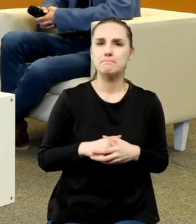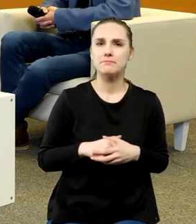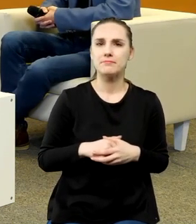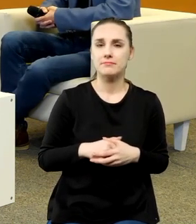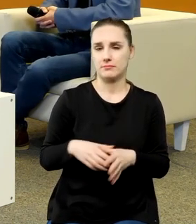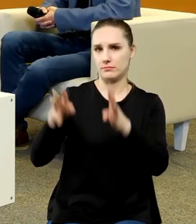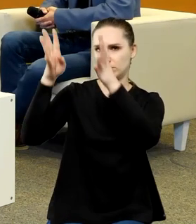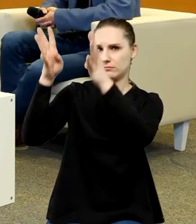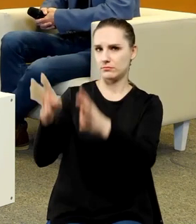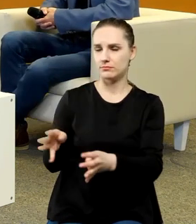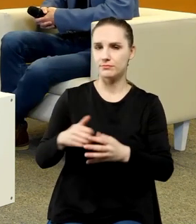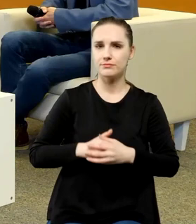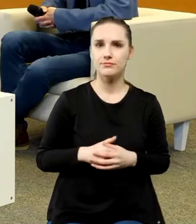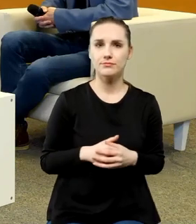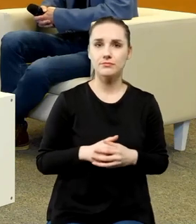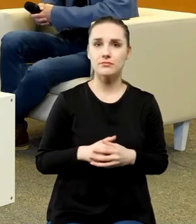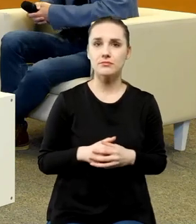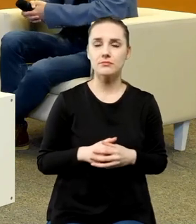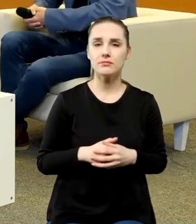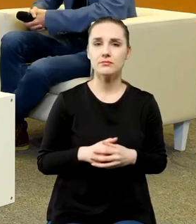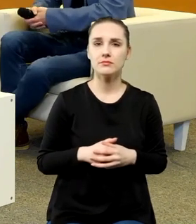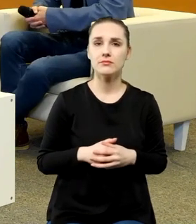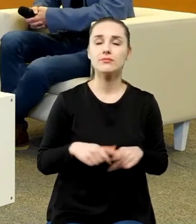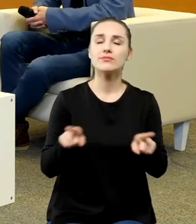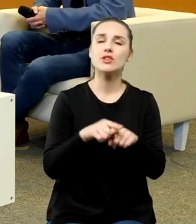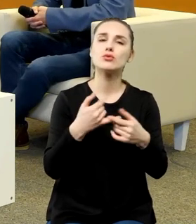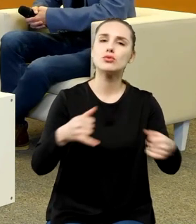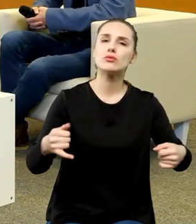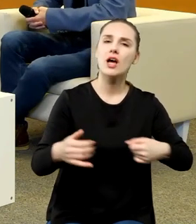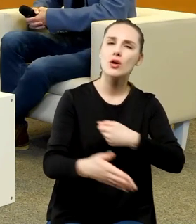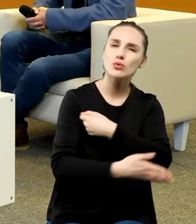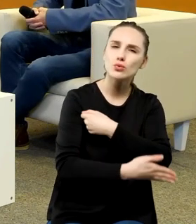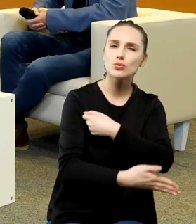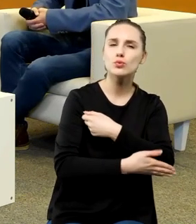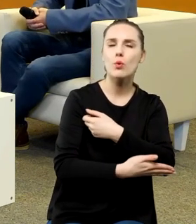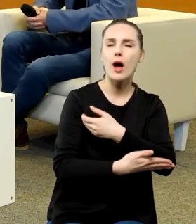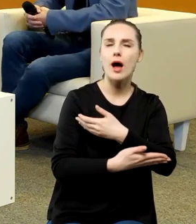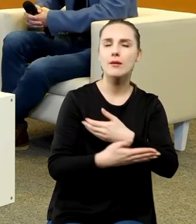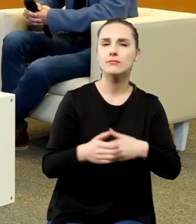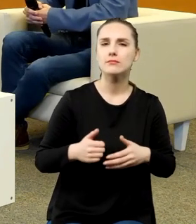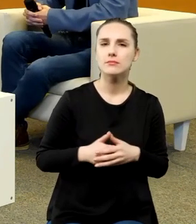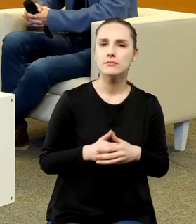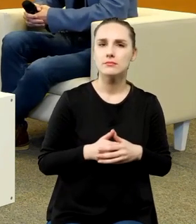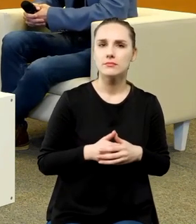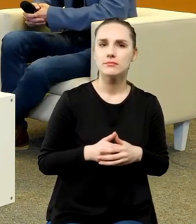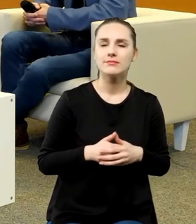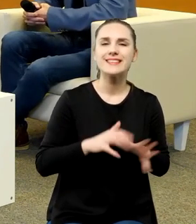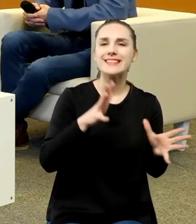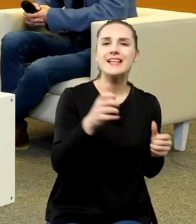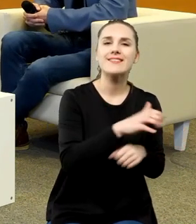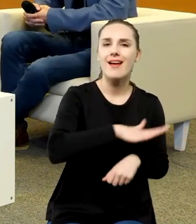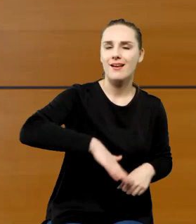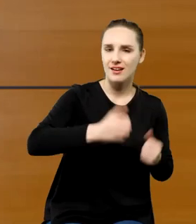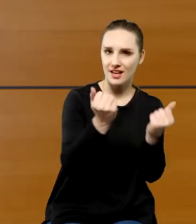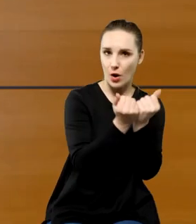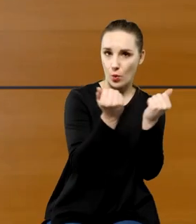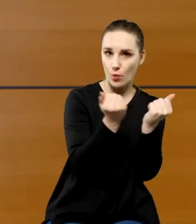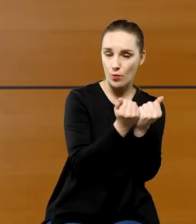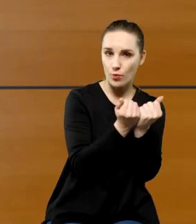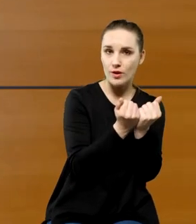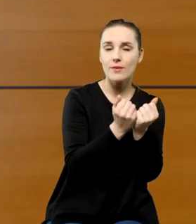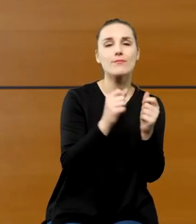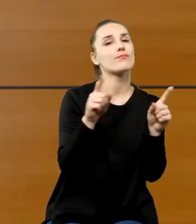postaci. Też posiłkowanie się źródłami, które zostały właśnie znalezione w Krakowie. No i oczywiście